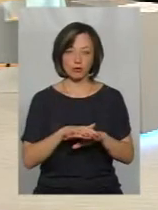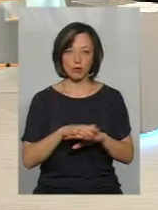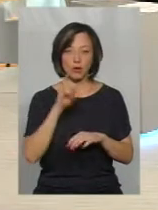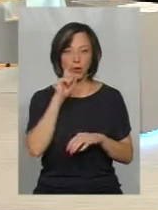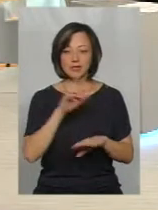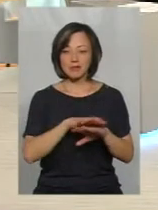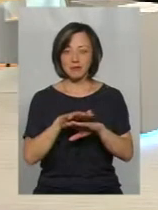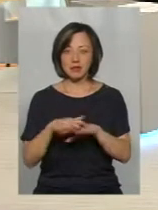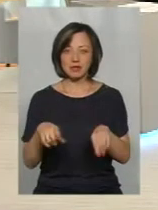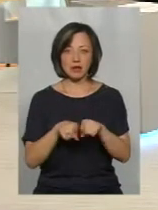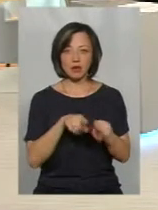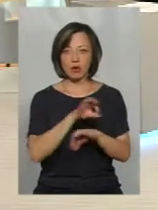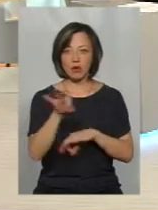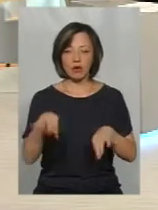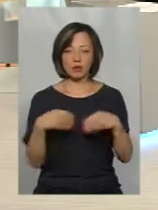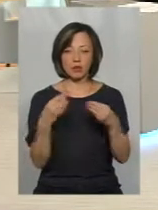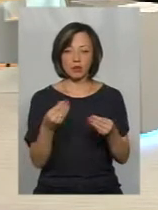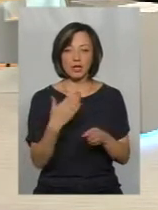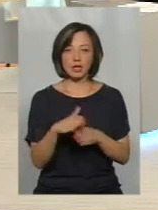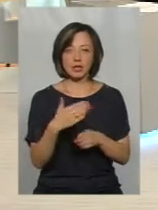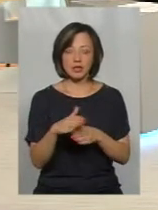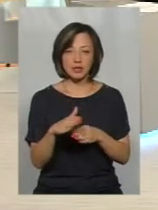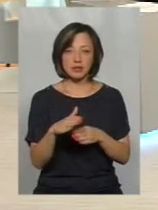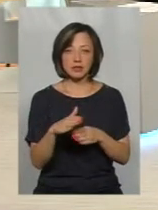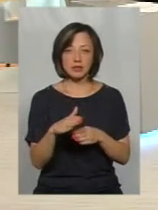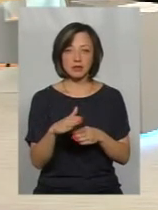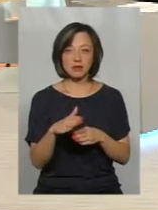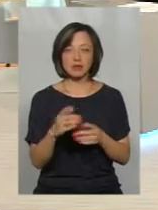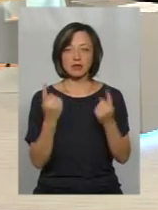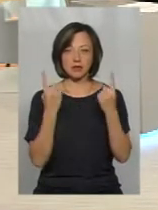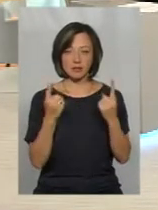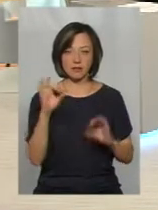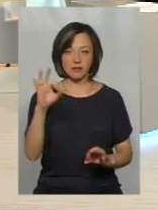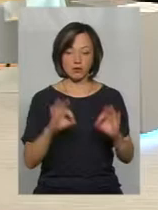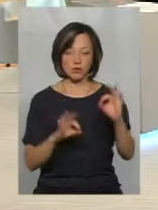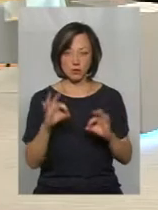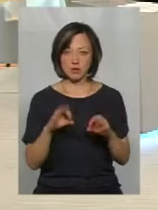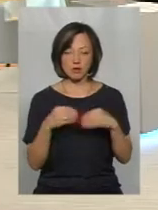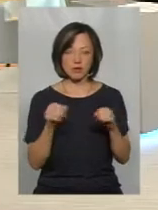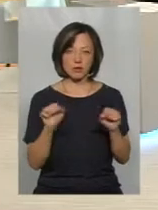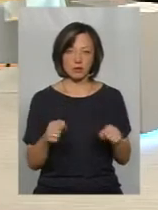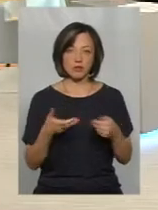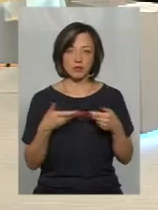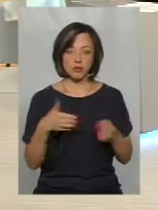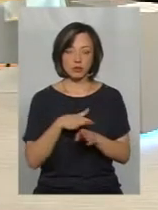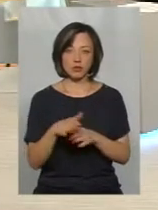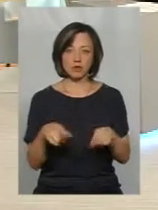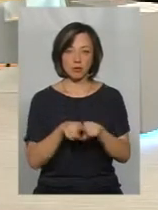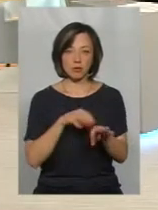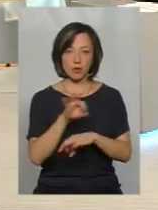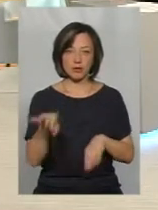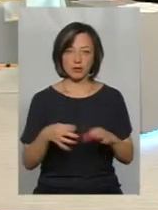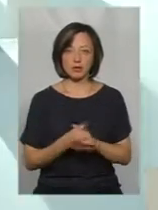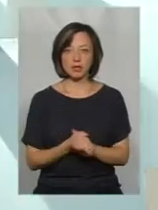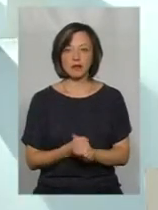Українські банки на такі проєкти дають кредити на значні відсотки, що не дає можливість нам реалізовувати такі проєкти.